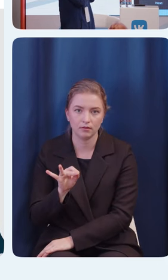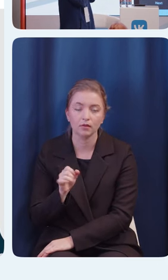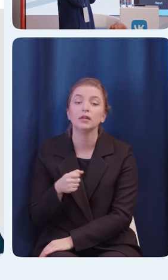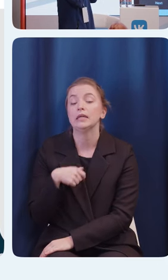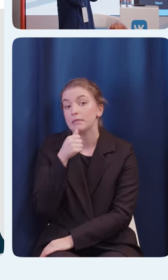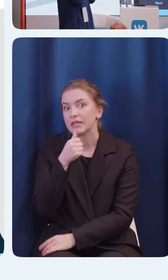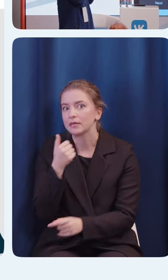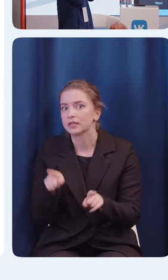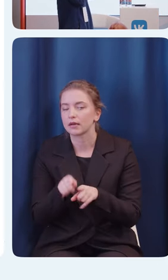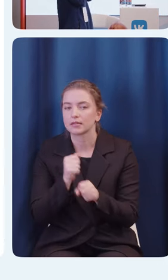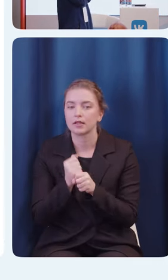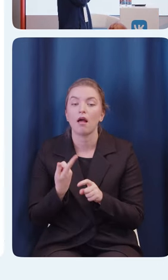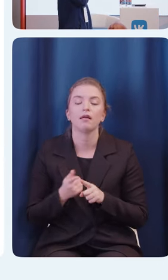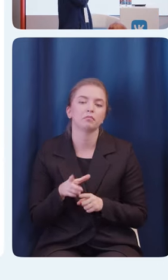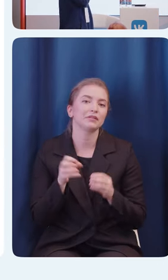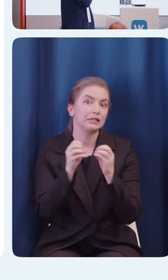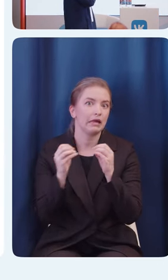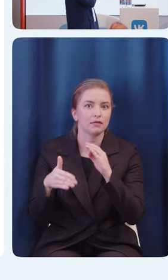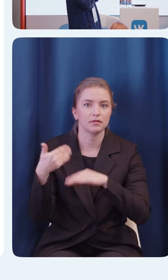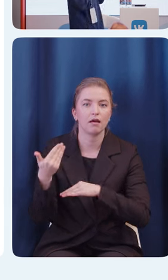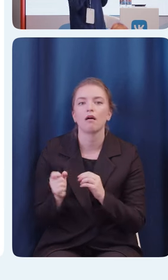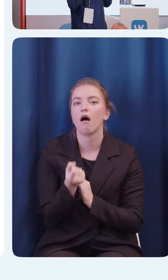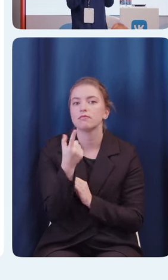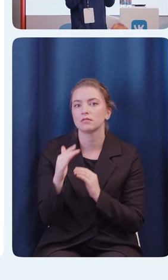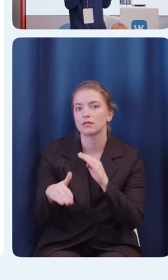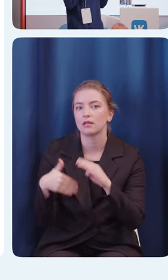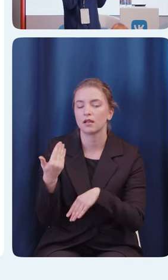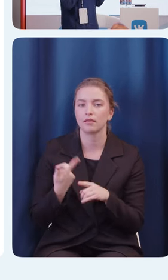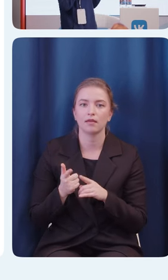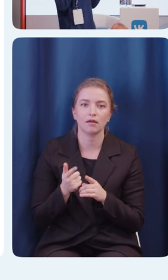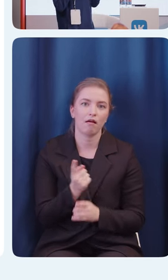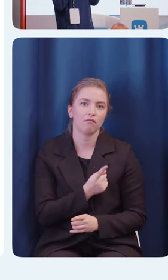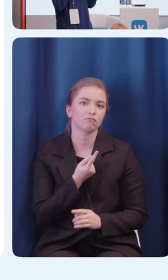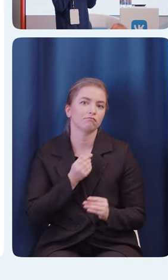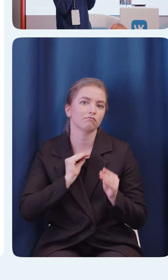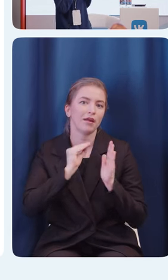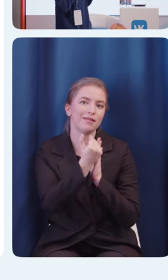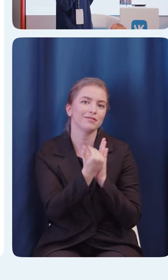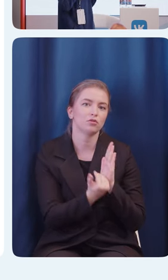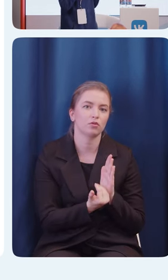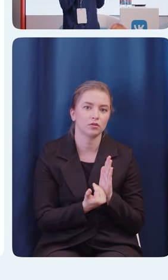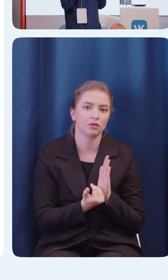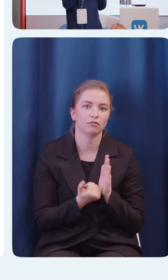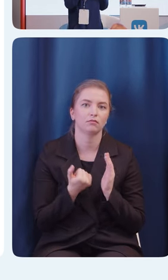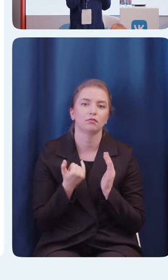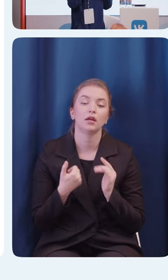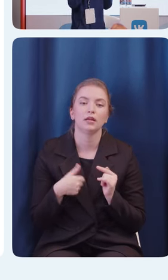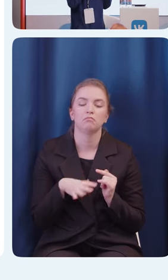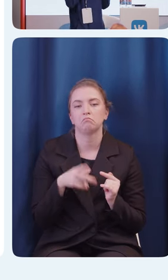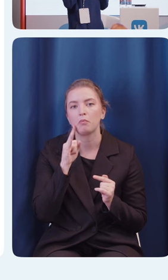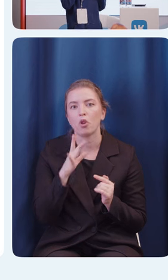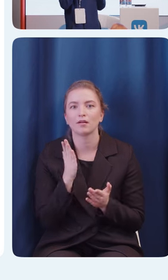Это был 10-й слайд. 11-й слайд – инструкция к скринридеру, популярному токбэку. Когда я спросил